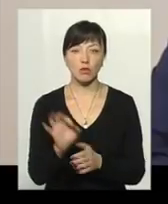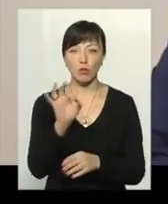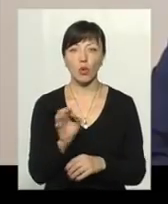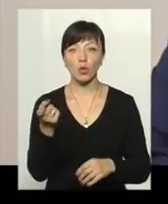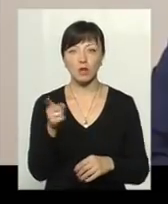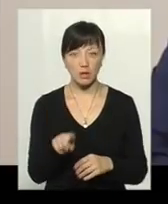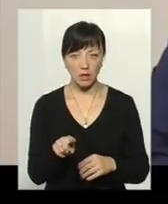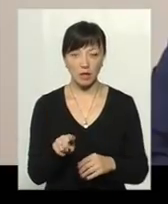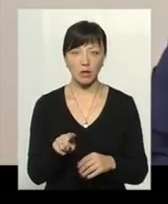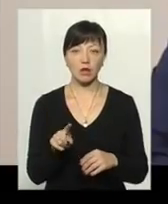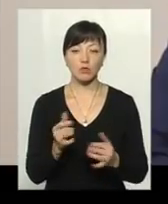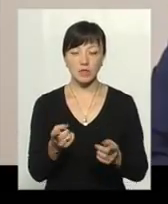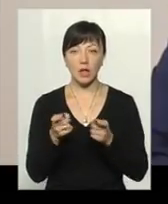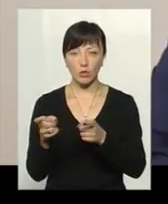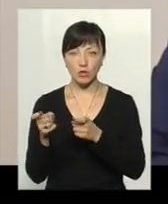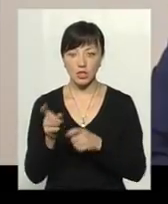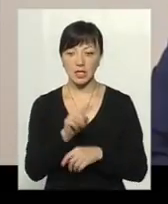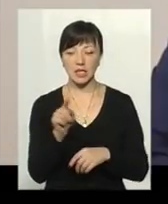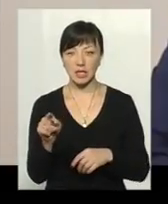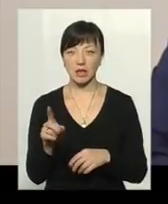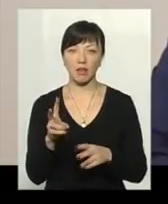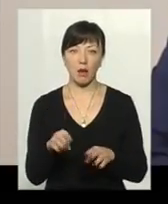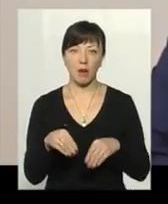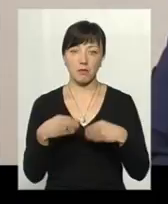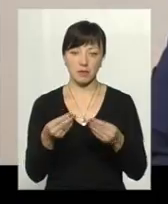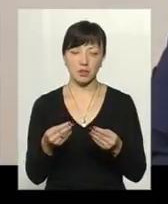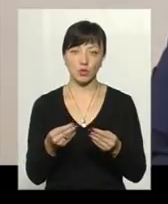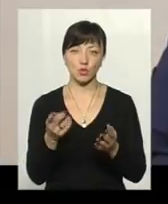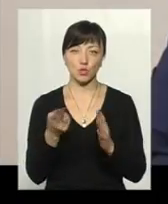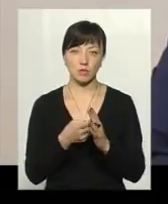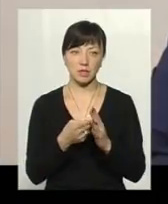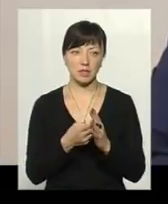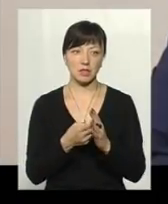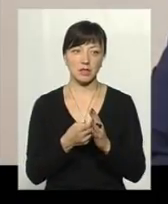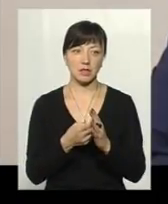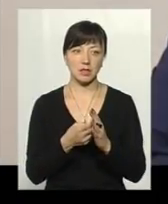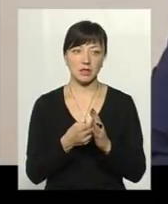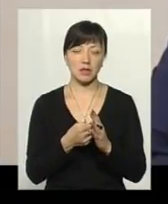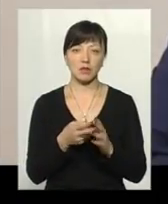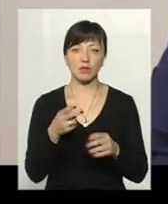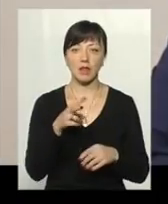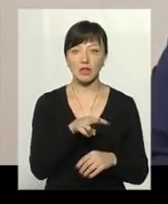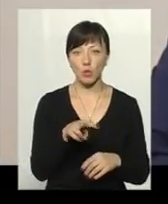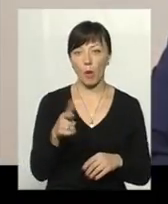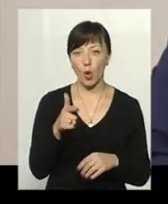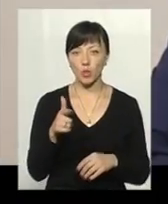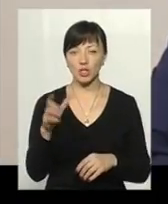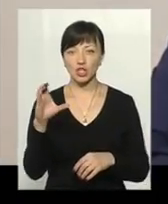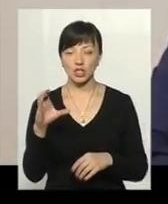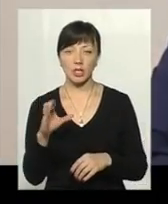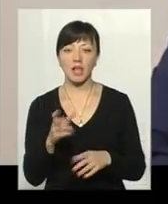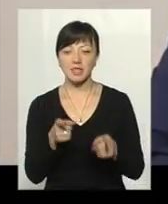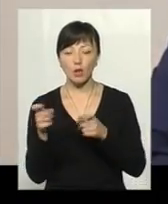того, щоби залучити їх на призначення субсидій у листопаді, грудні, січні цього року. Залучення